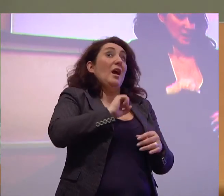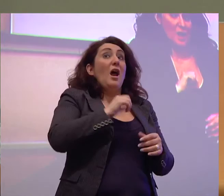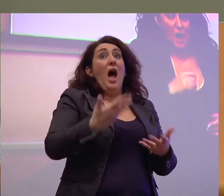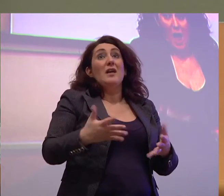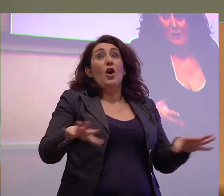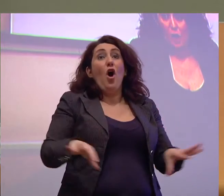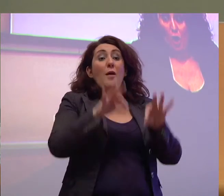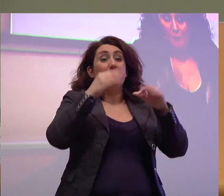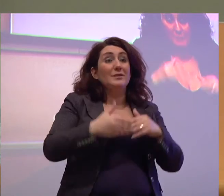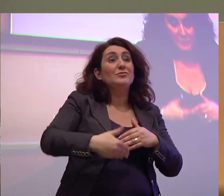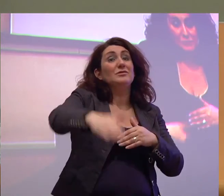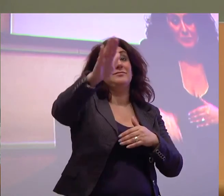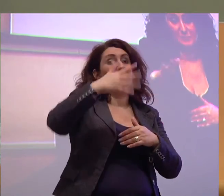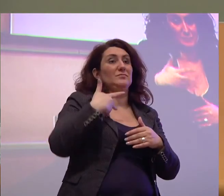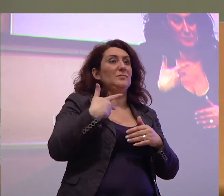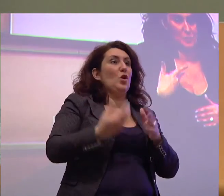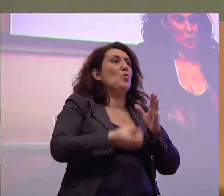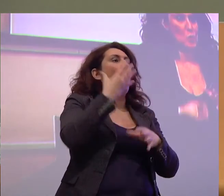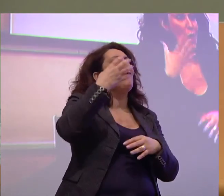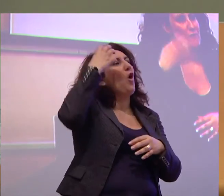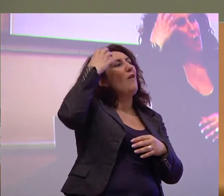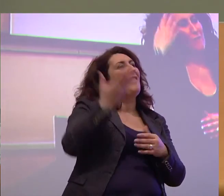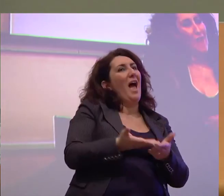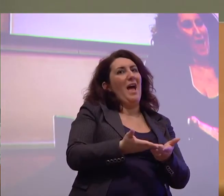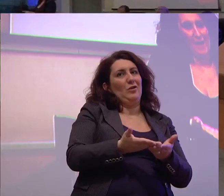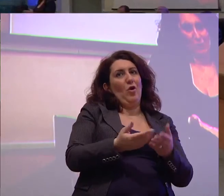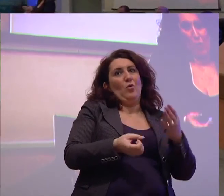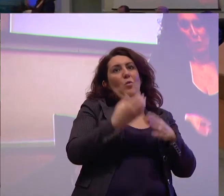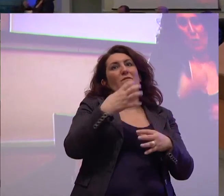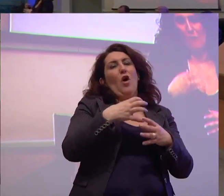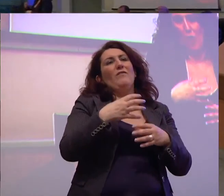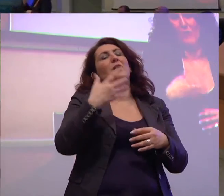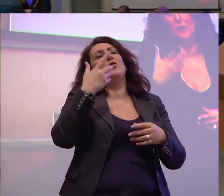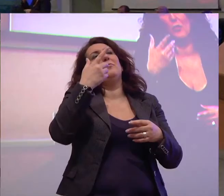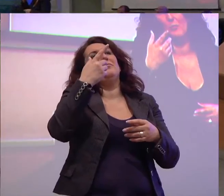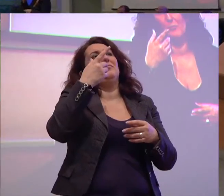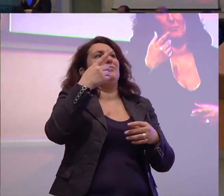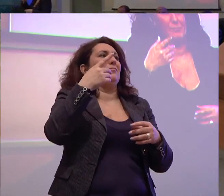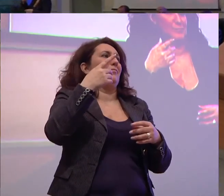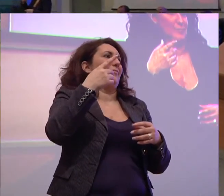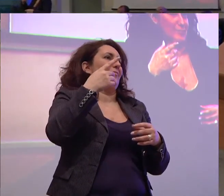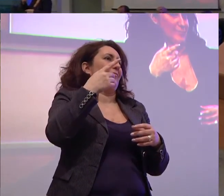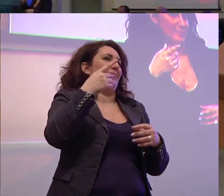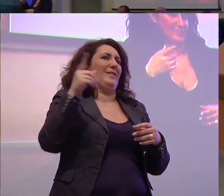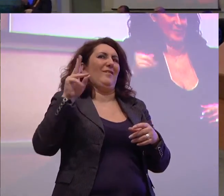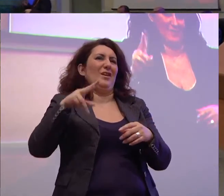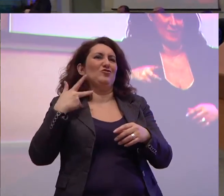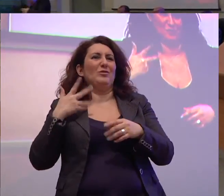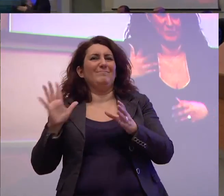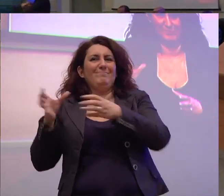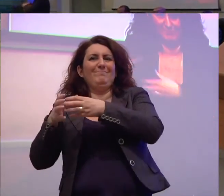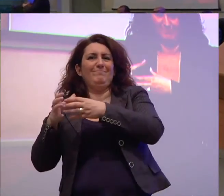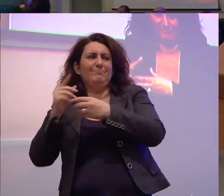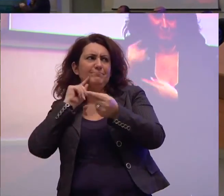grazie di questo nuovo Governo che è rientrato da un proprio ritiro dove